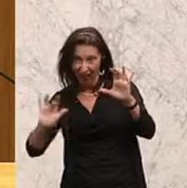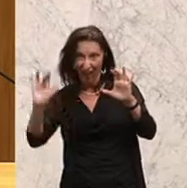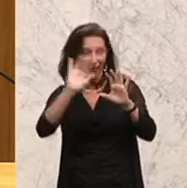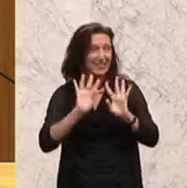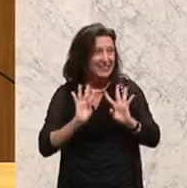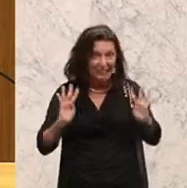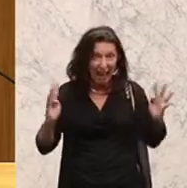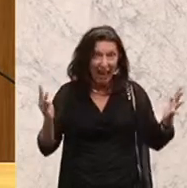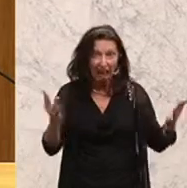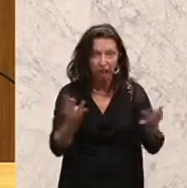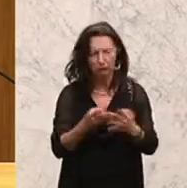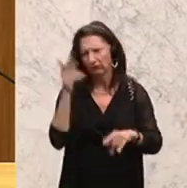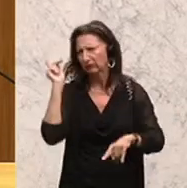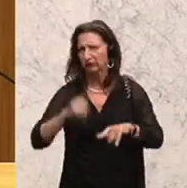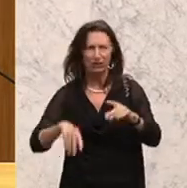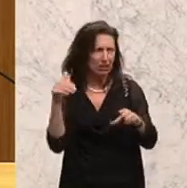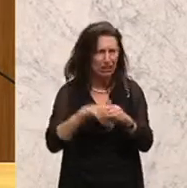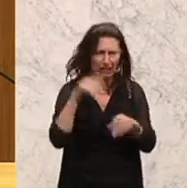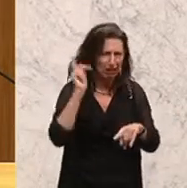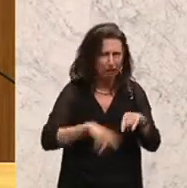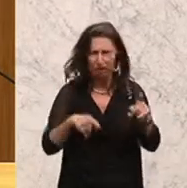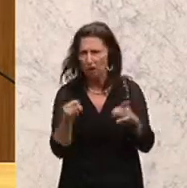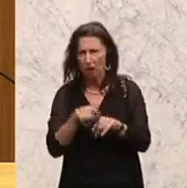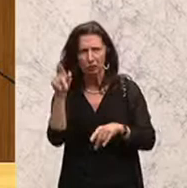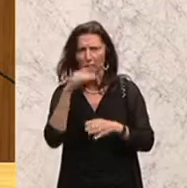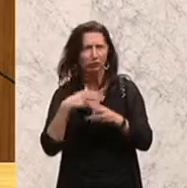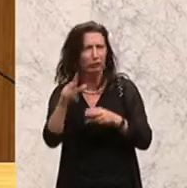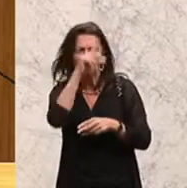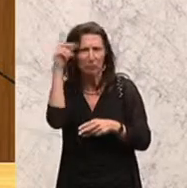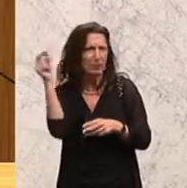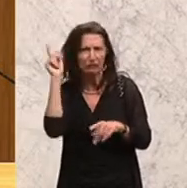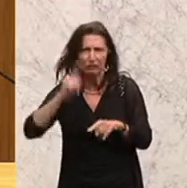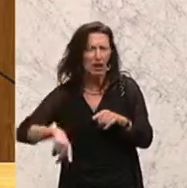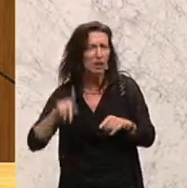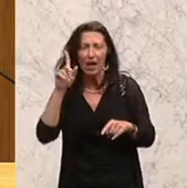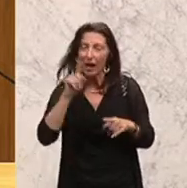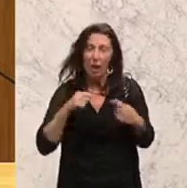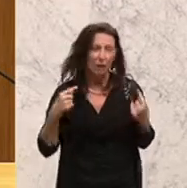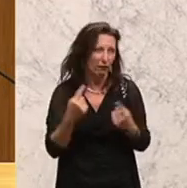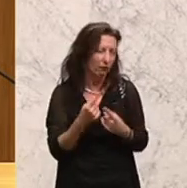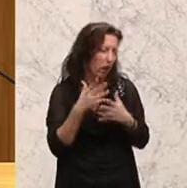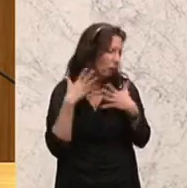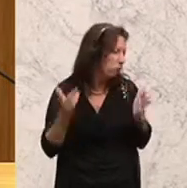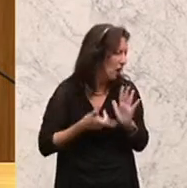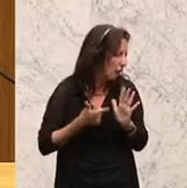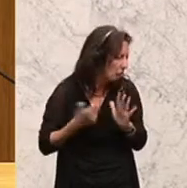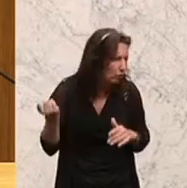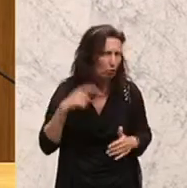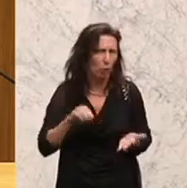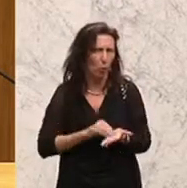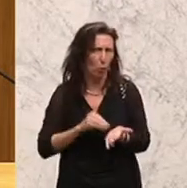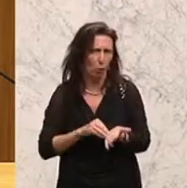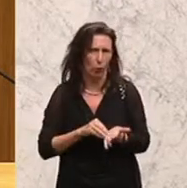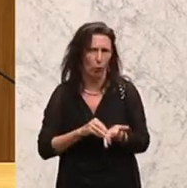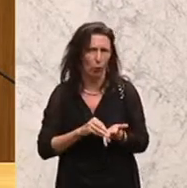inhaltlich falsch ist, weil es menschlich falsch ist. Aber wir haben immense Herausforderungen, die auf uns warten. Immense, weil das